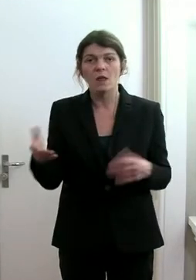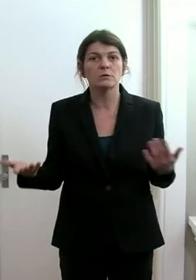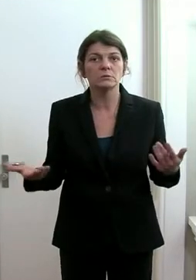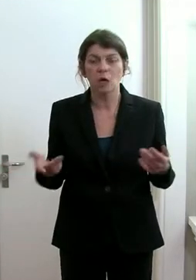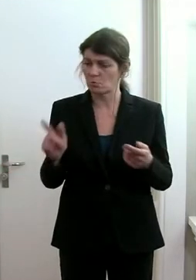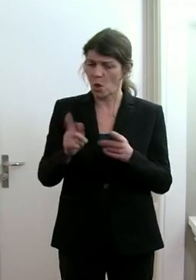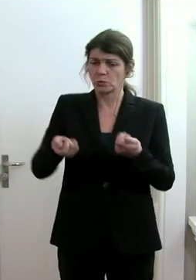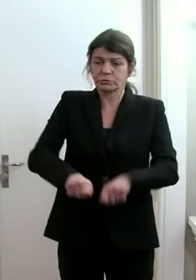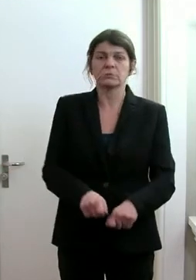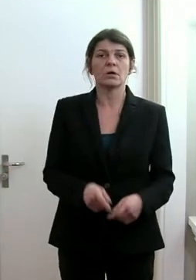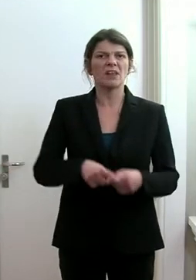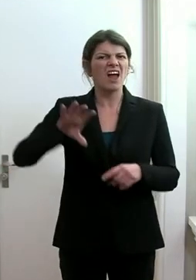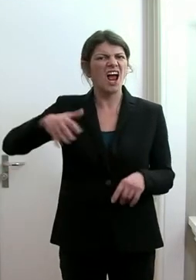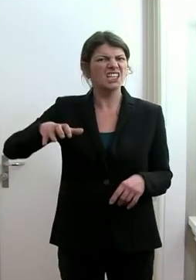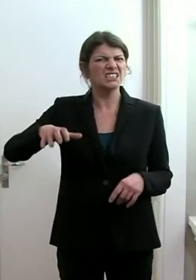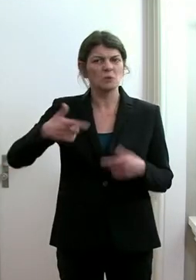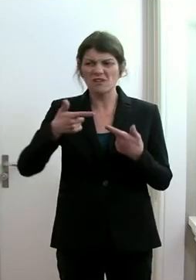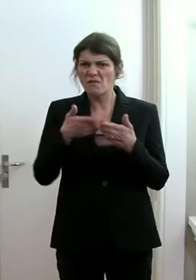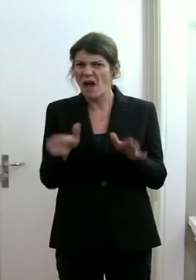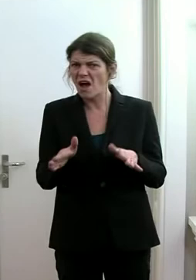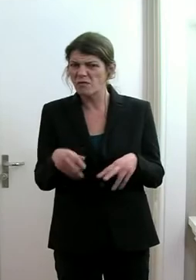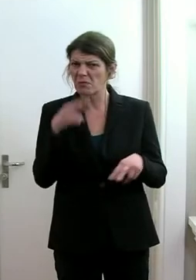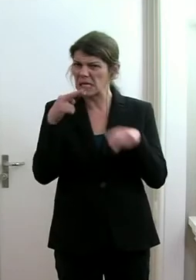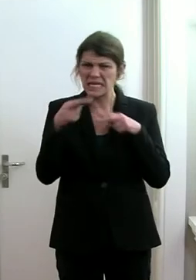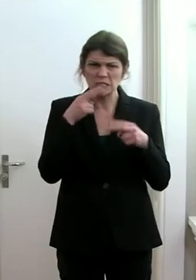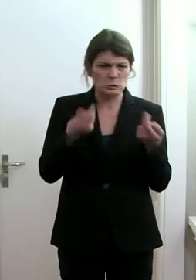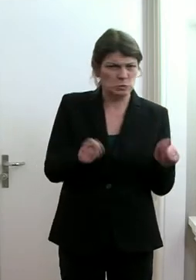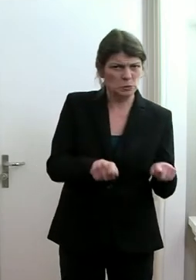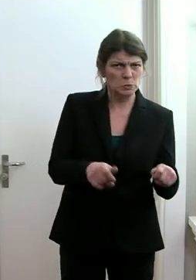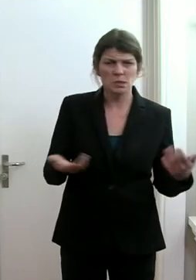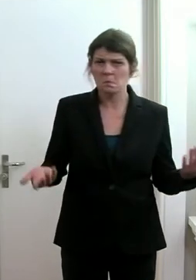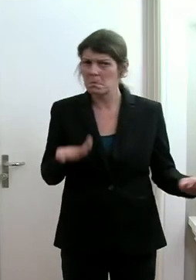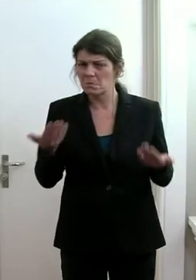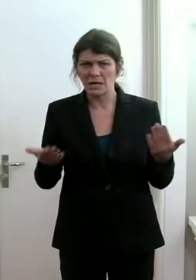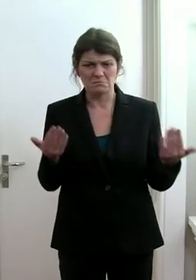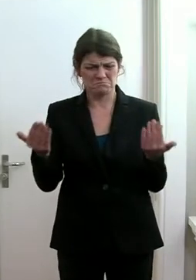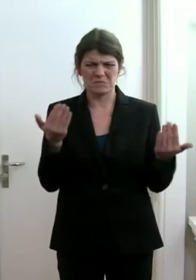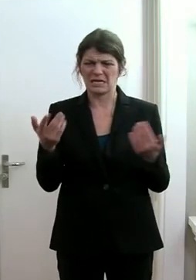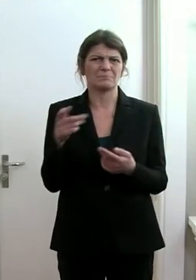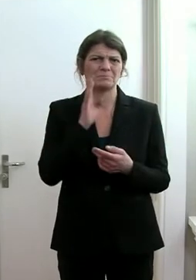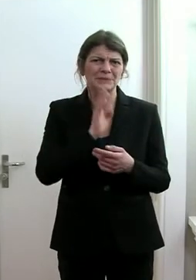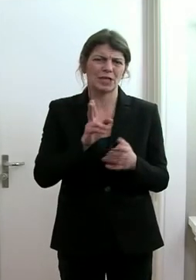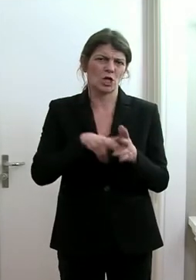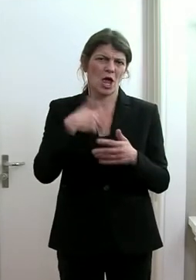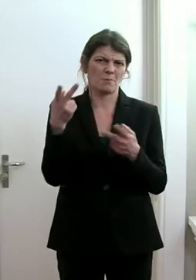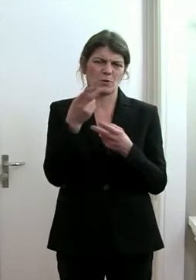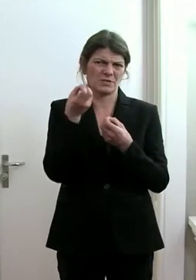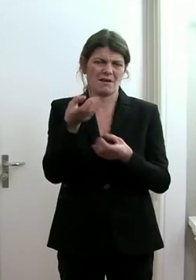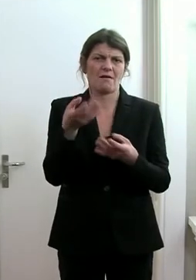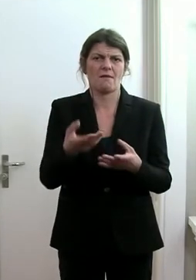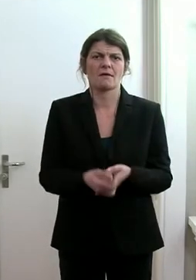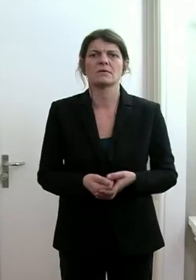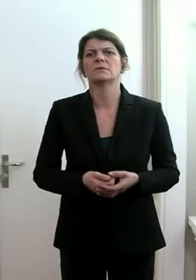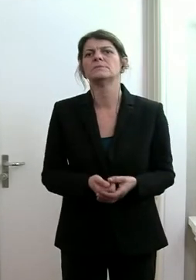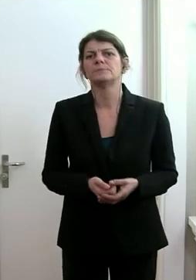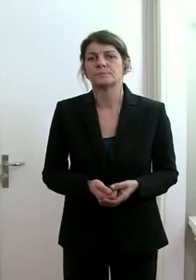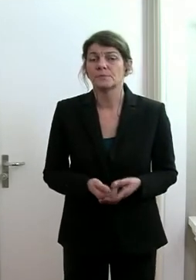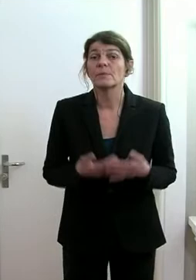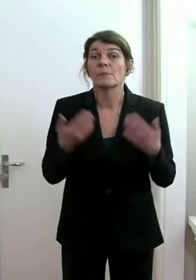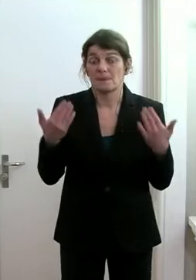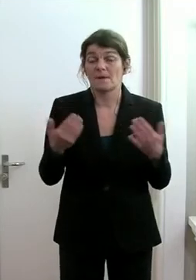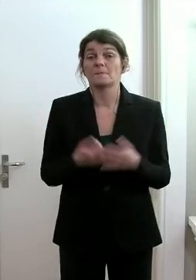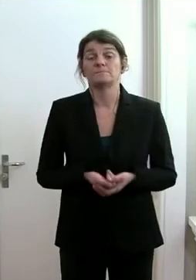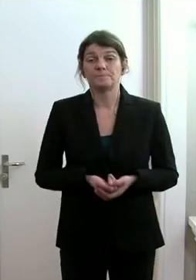warum die Casinos öffnen dürfen, aber Restaurants zumachen müssen. Können Sie das vielleicht nochmal erlauben? Ja,